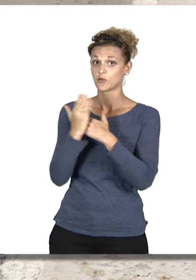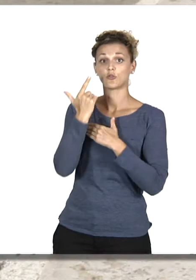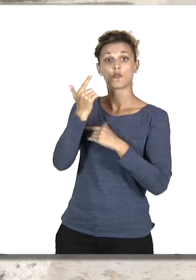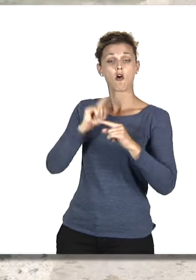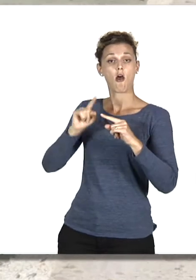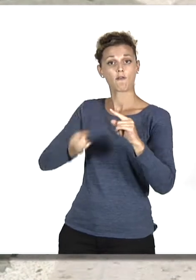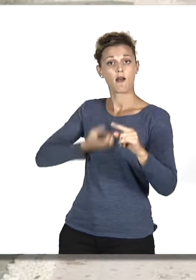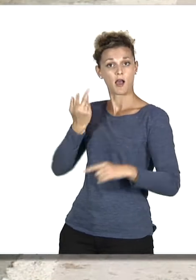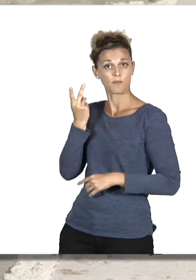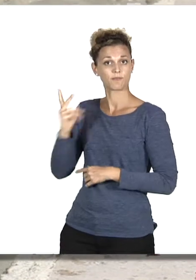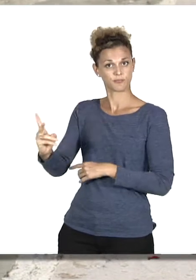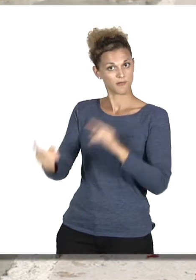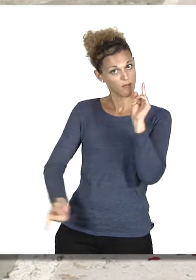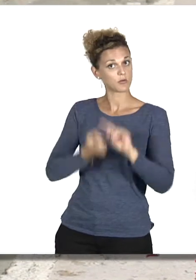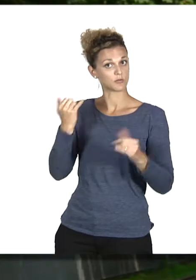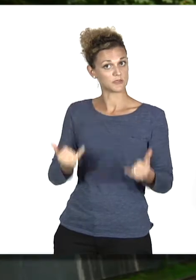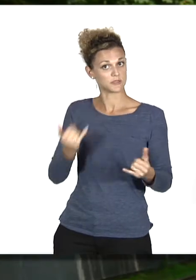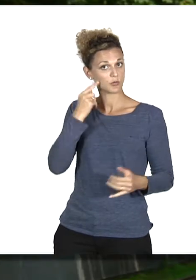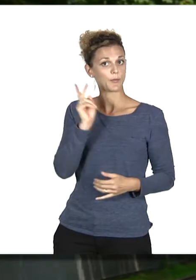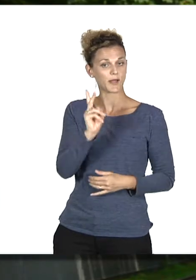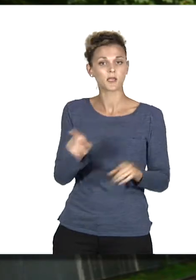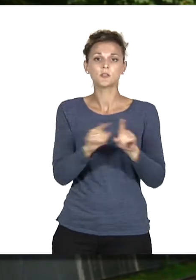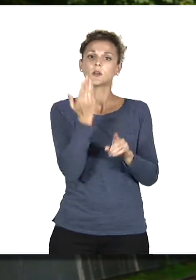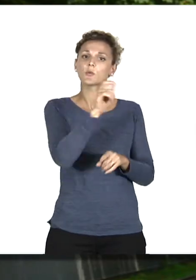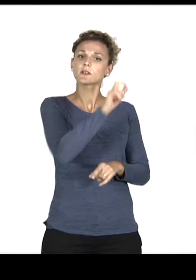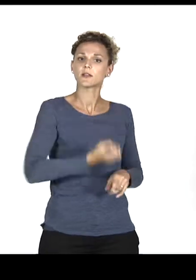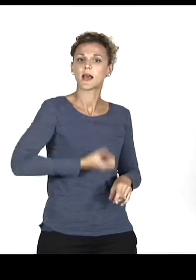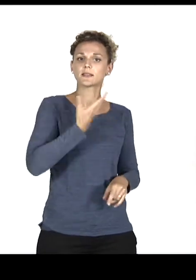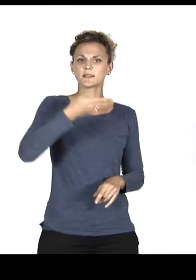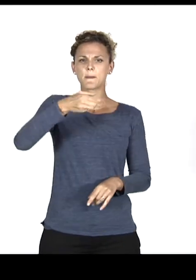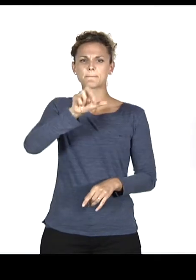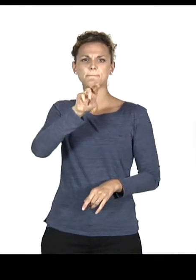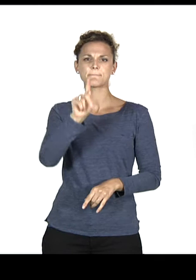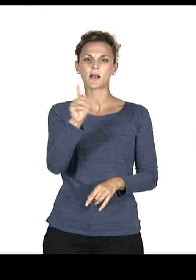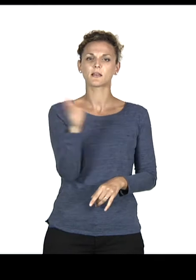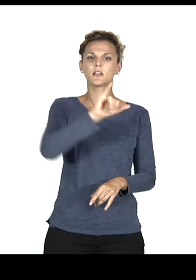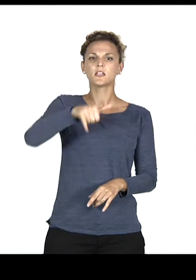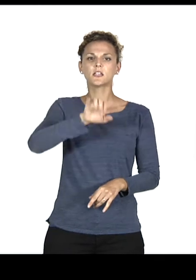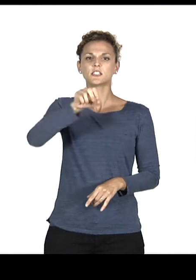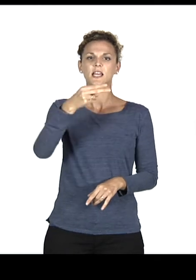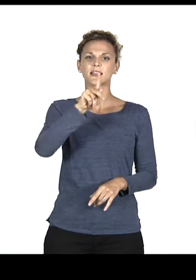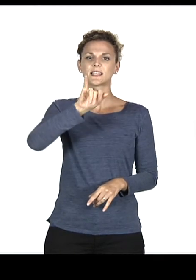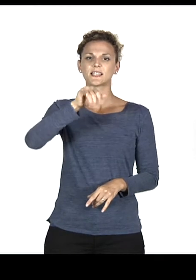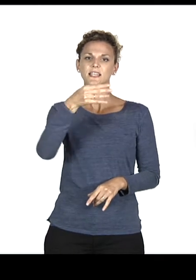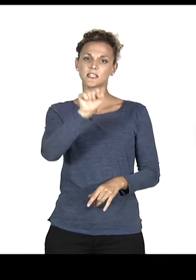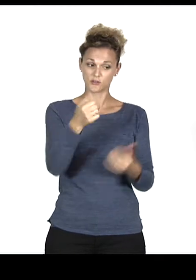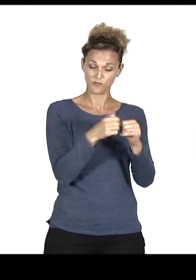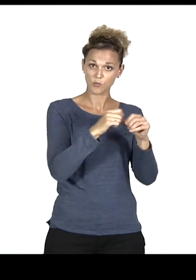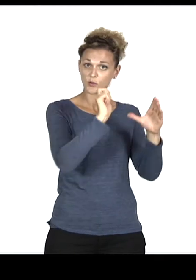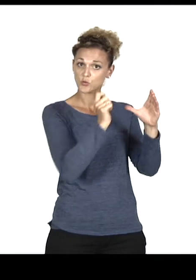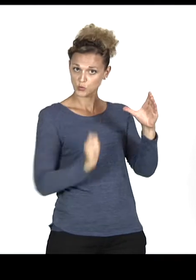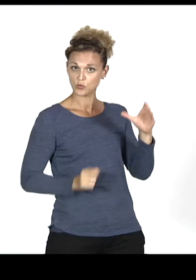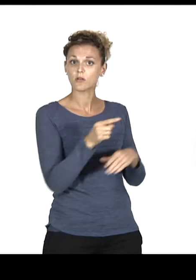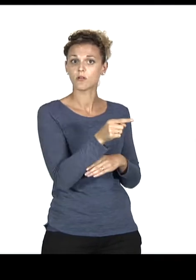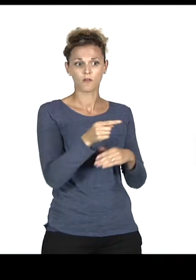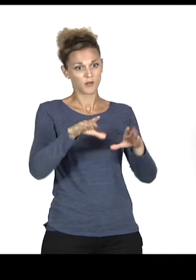œuvres importantes à Paris. On a Mark Jenkins qui est un artiste qui fait des interventions avec des sculptures